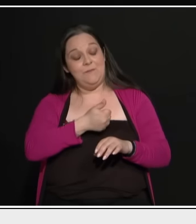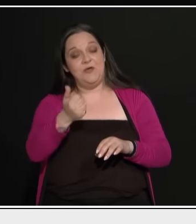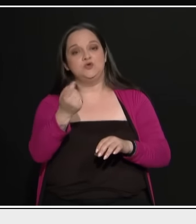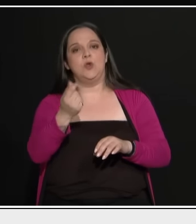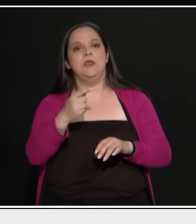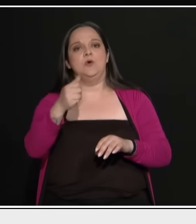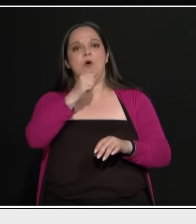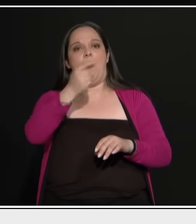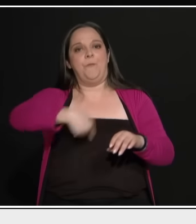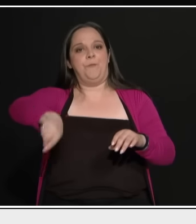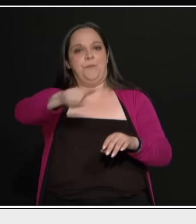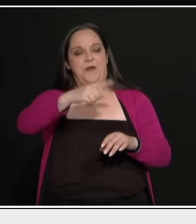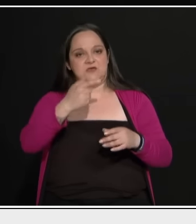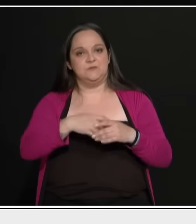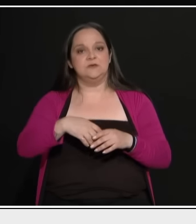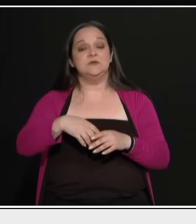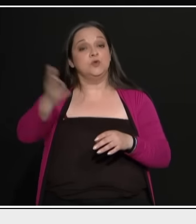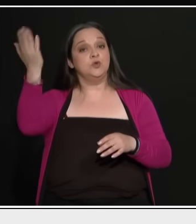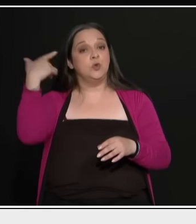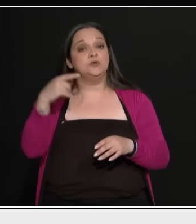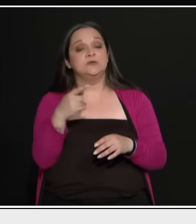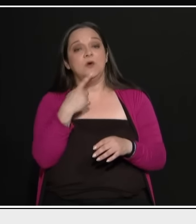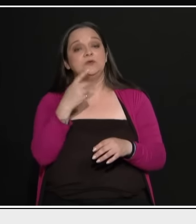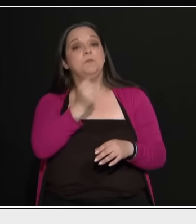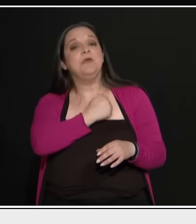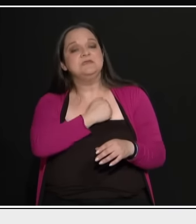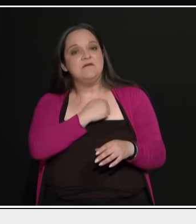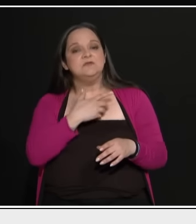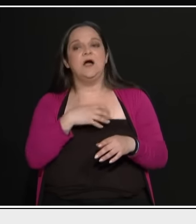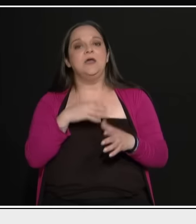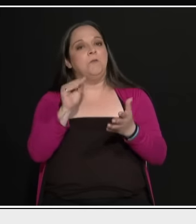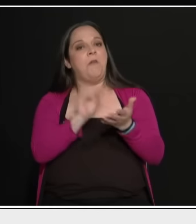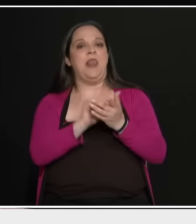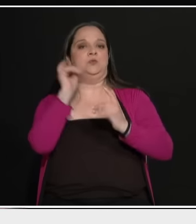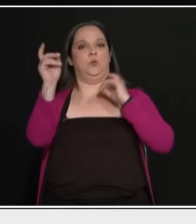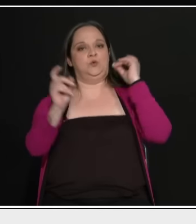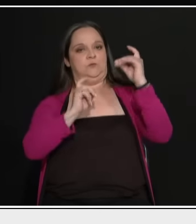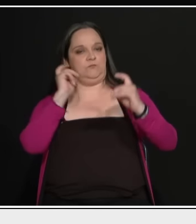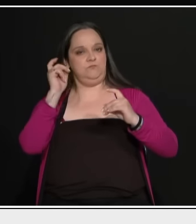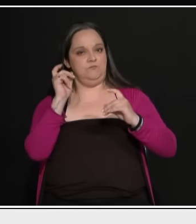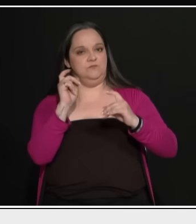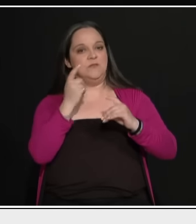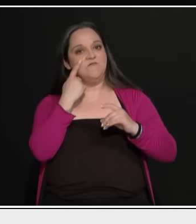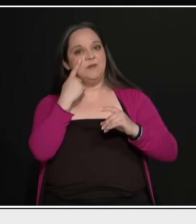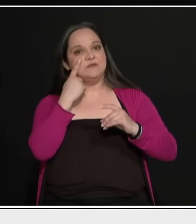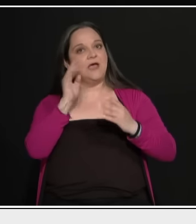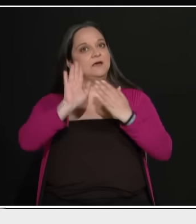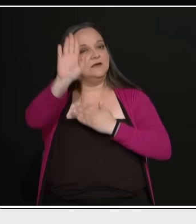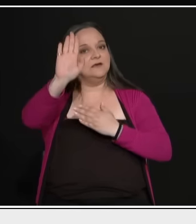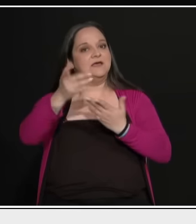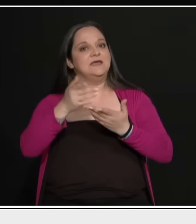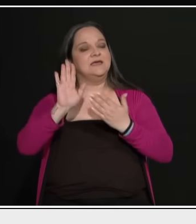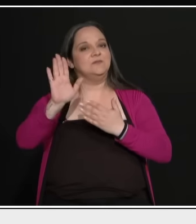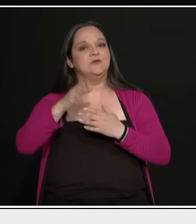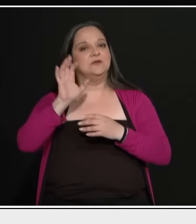δικαιωμένος για τη στάση που κράτησε τότε αν περνούν και δεύτερες σκέψεις από το μυαλό σας επειδή βλέπετε πώς αντιδρούν οι γείτονες και στο τέλος της